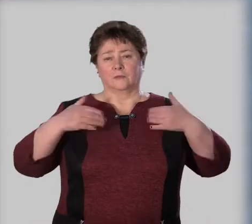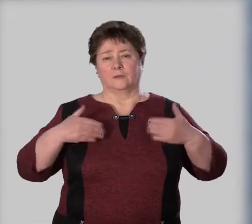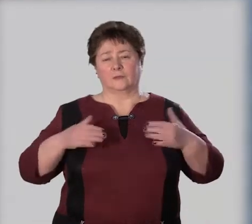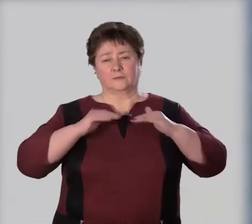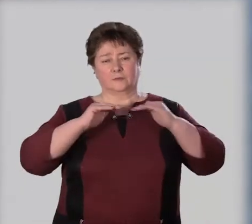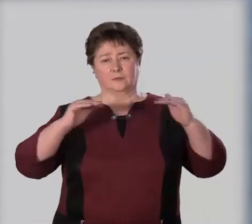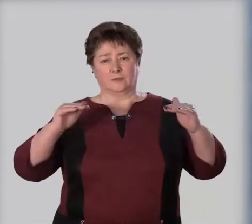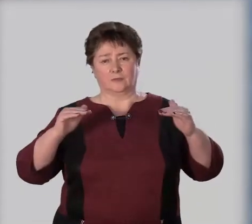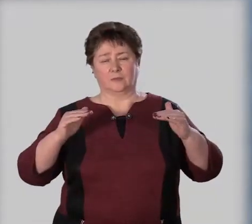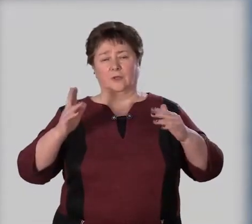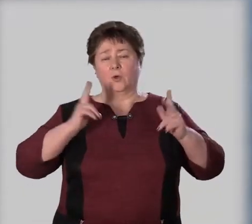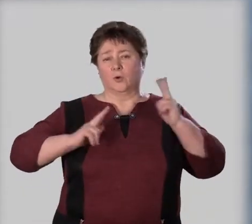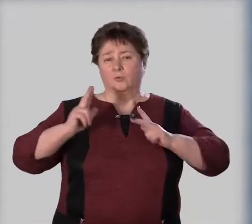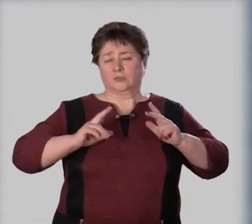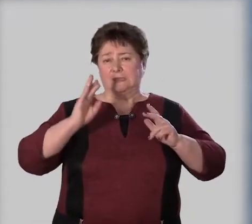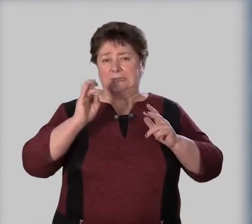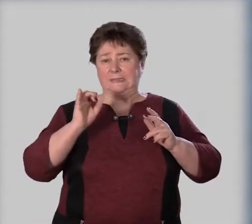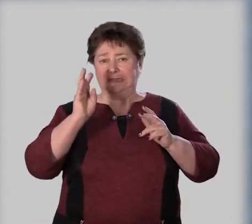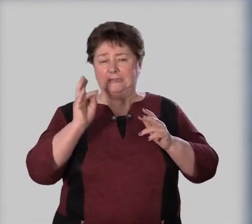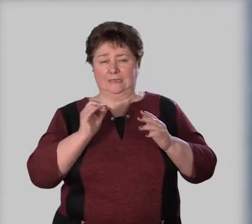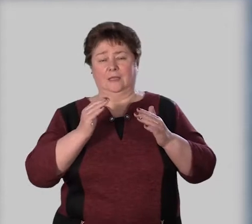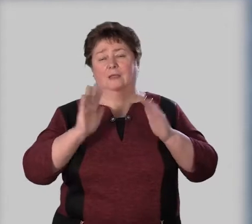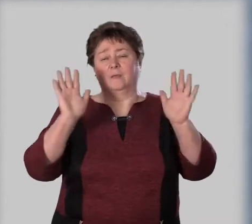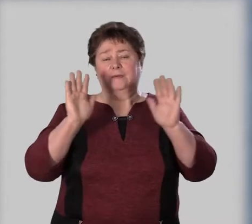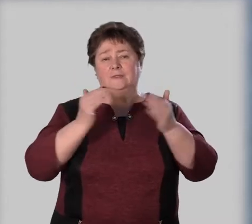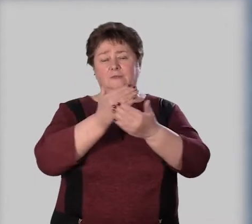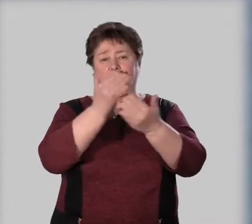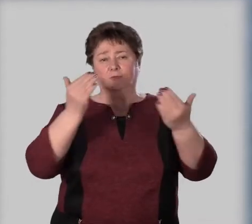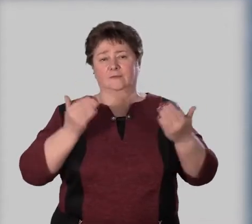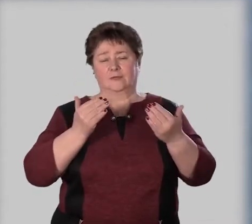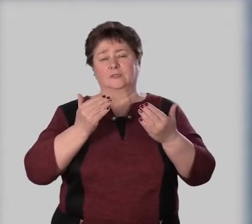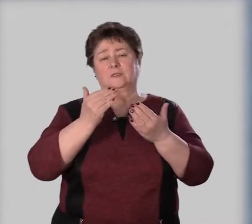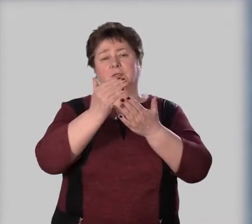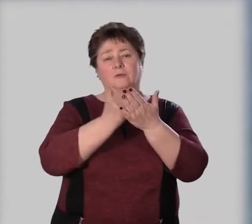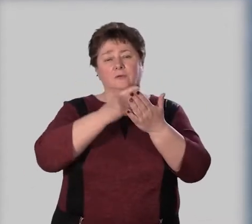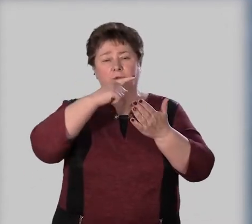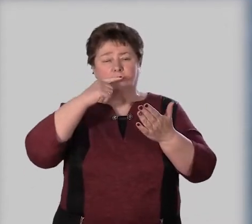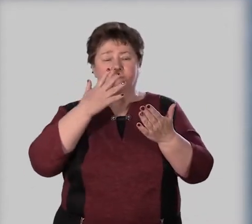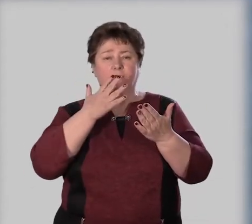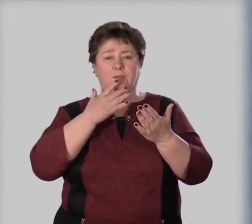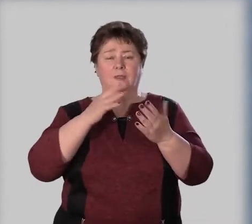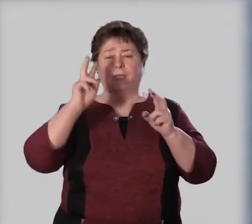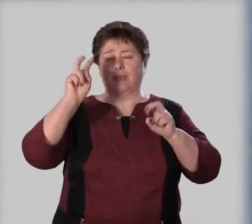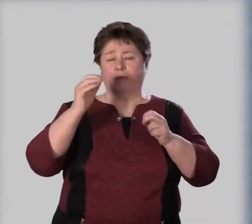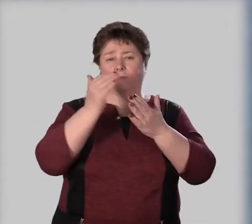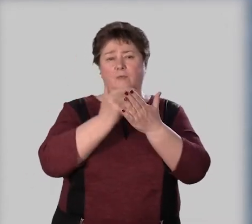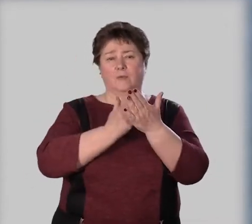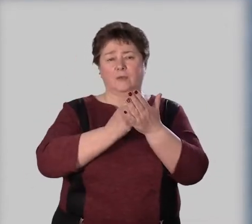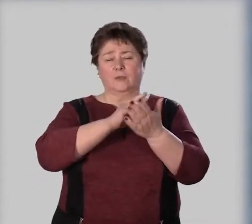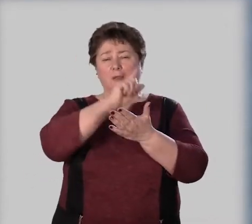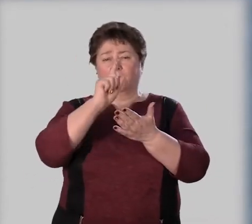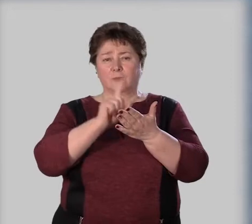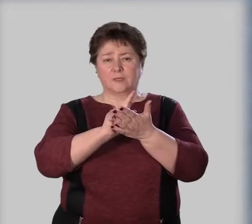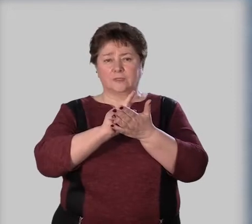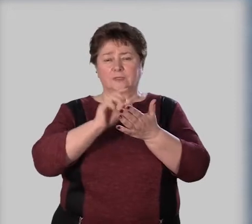Здравствуйте, ребята! Я, Нина Демьяновна Каменарец, приветствую вас на уроке русского языка. Тема урока